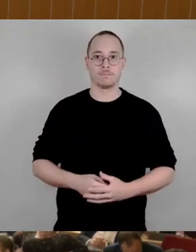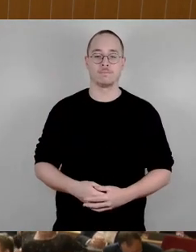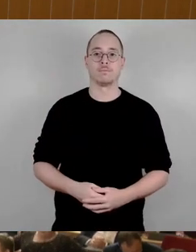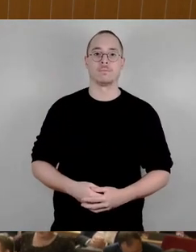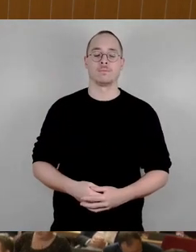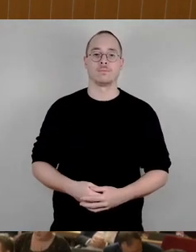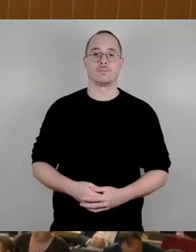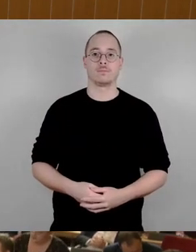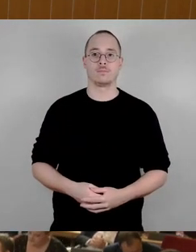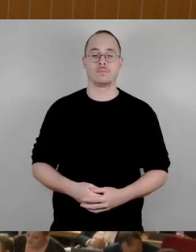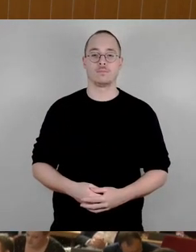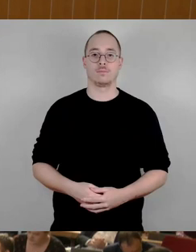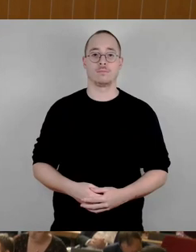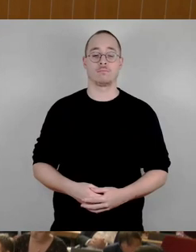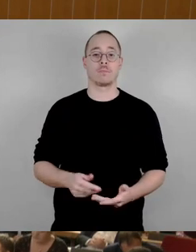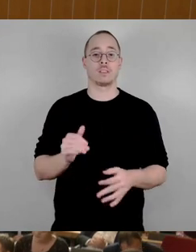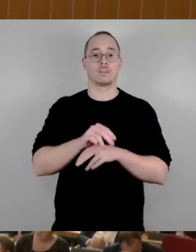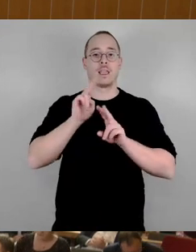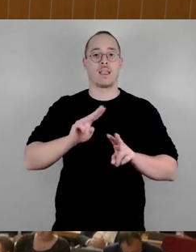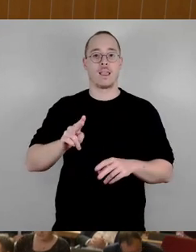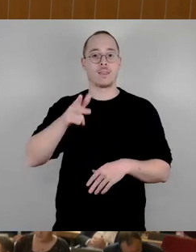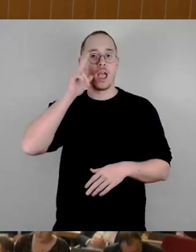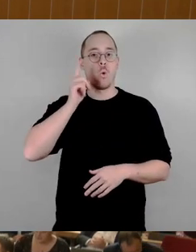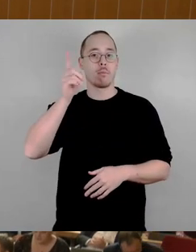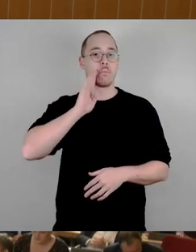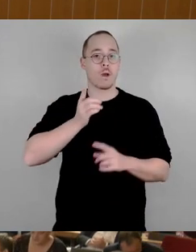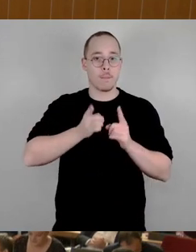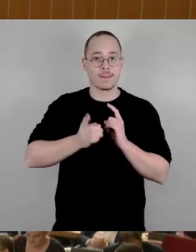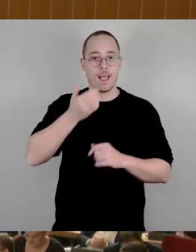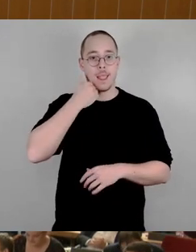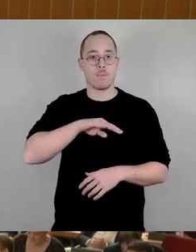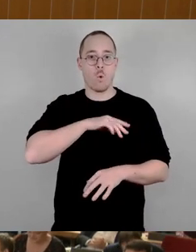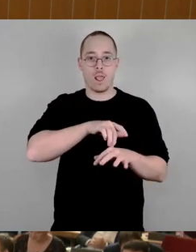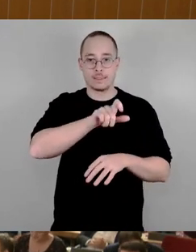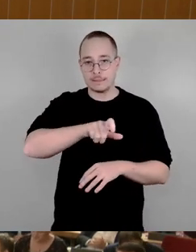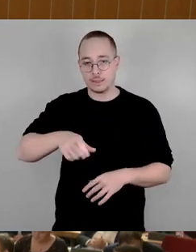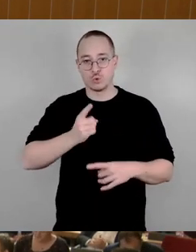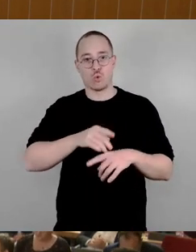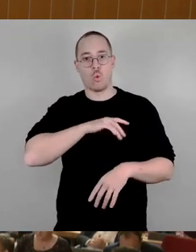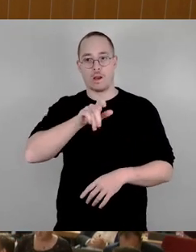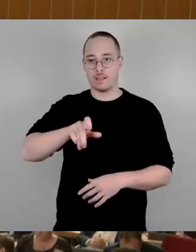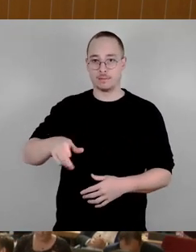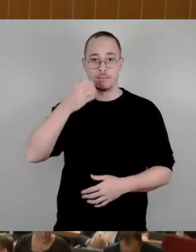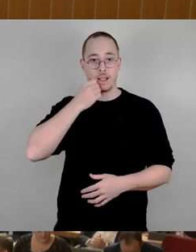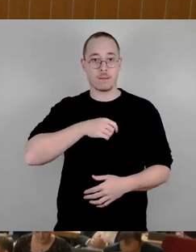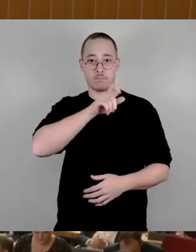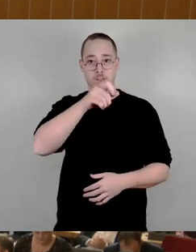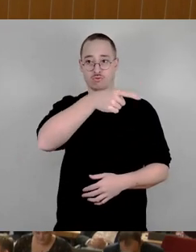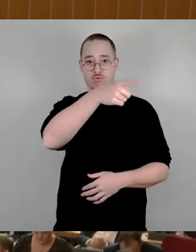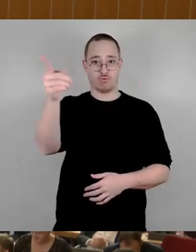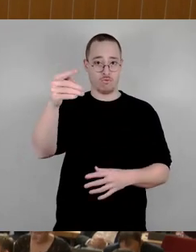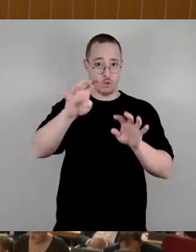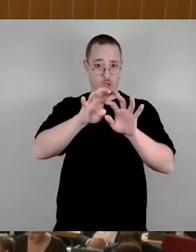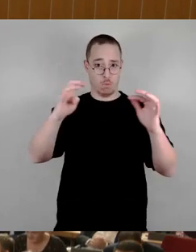Sehr geehrter Herr Oberbürgermeister, liebe Kolleginnen, liebe Menschen auf der Tribüne, liebe Menschen im Stream.